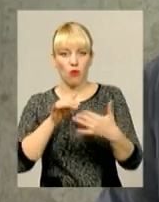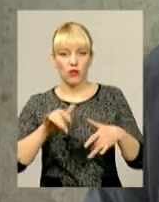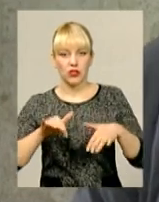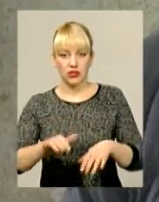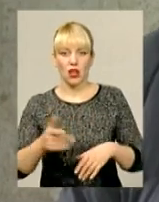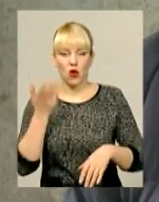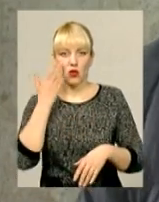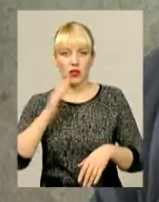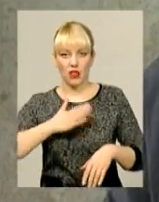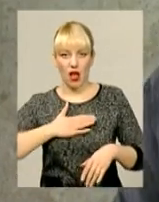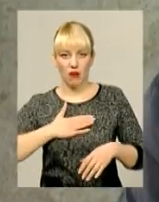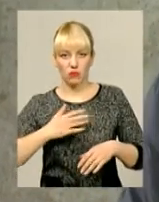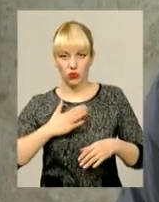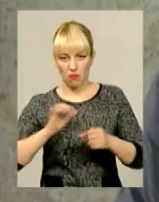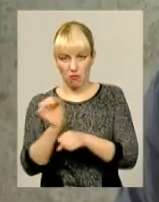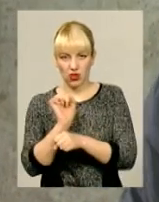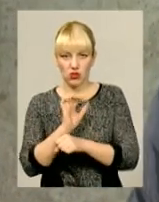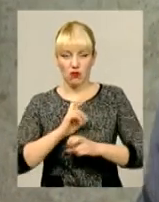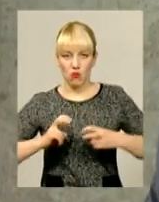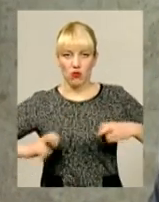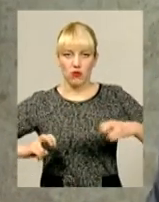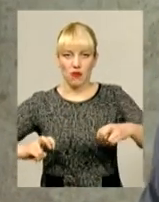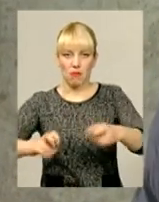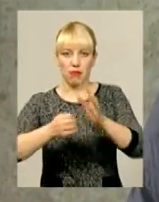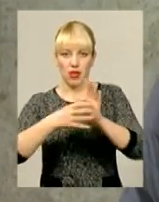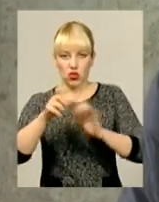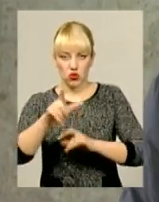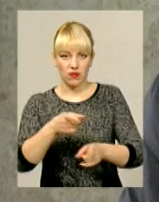на моїй броні сиділи чоловік 15, відстрілювалися,